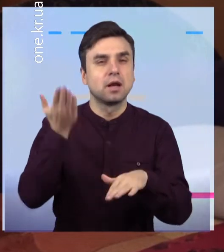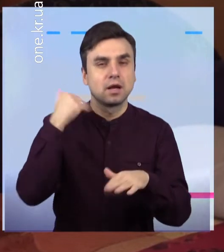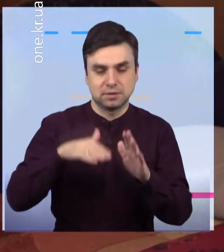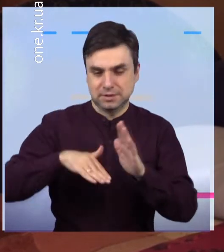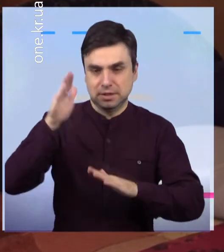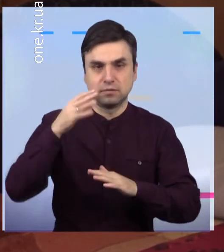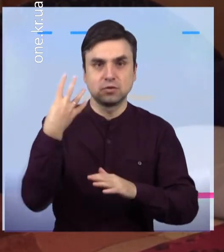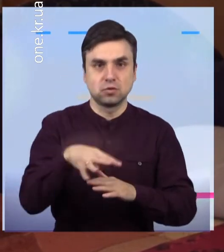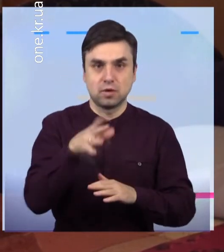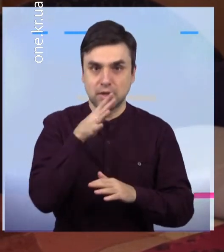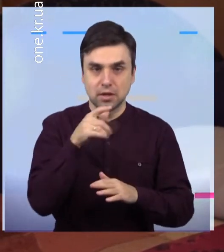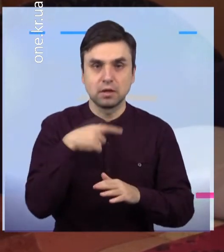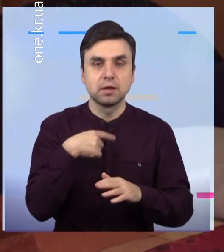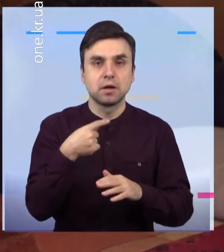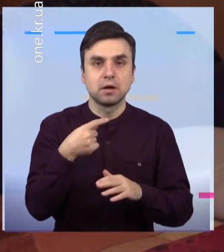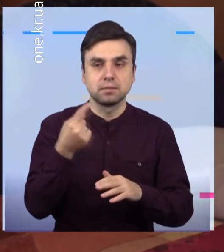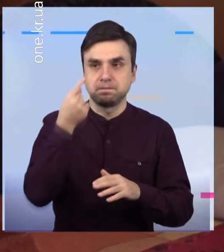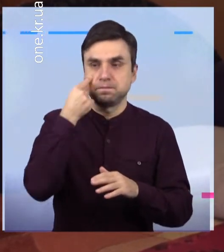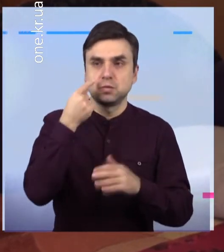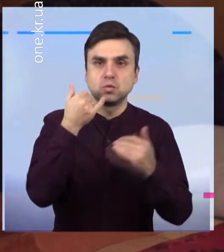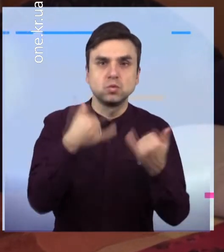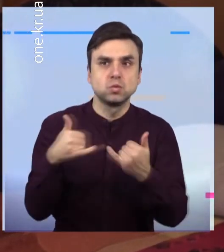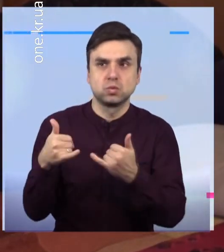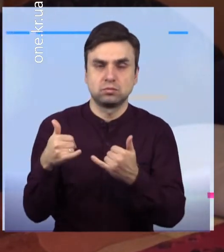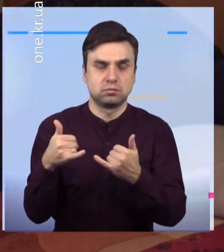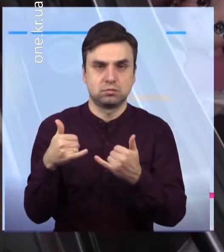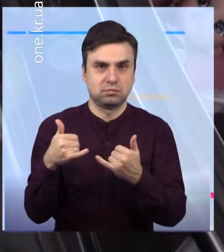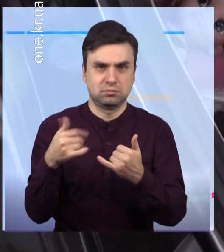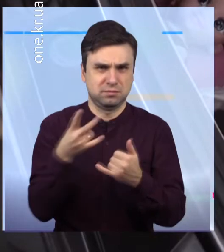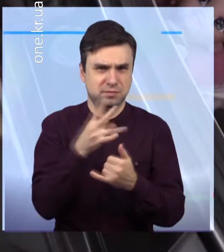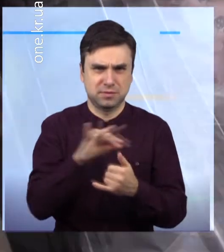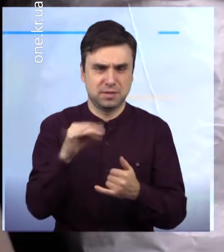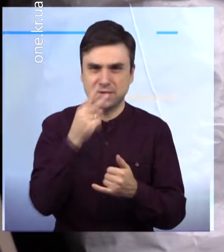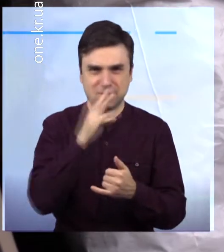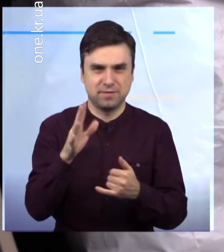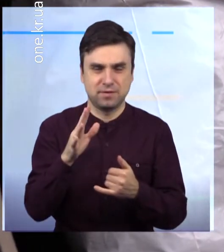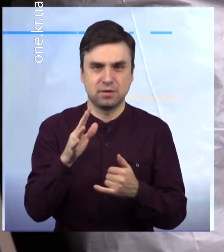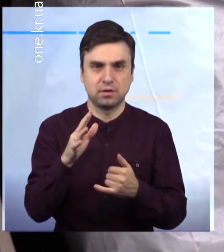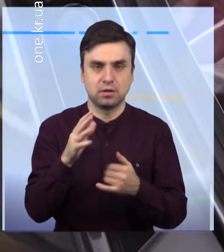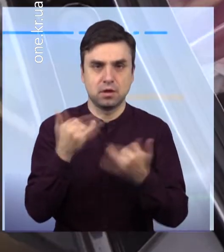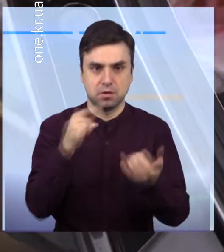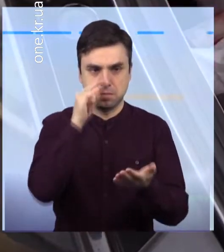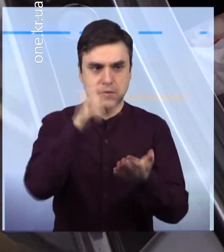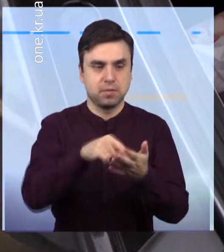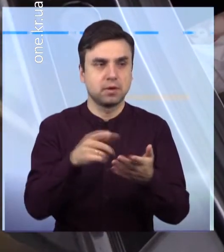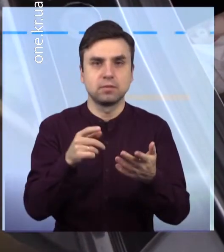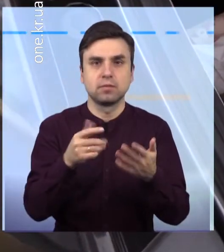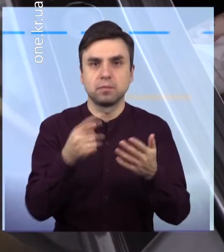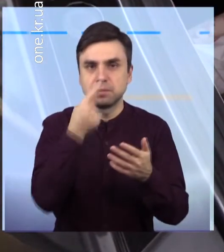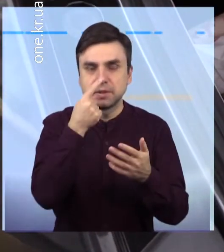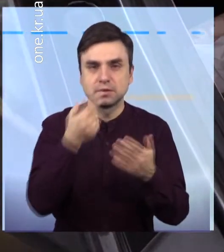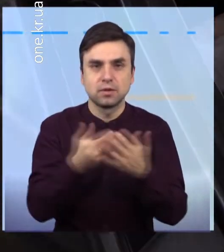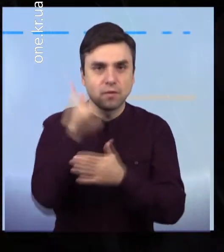ні літо, ні весною, а іменно під Новий рік, як сказка Проте волонтерки справжні свята влаштували не тільки для